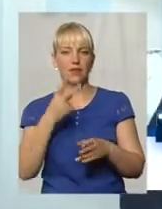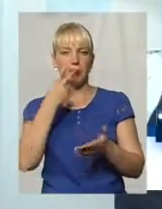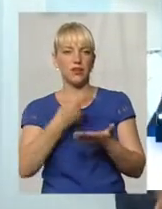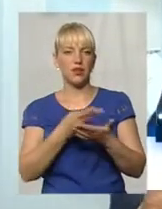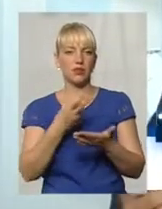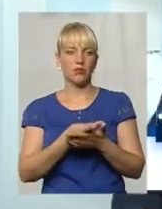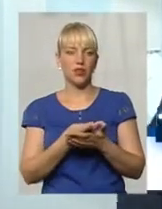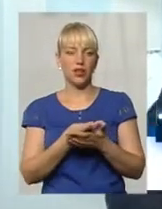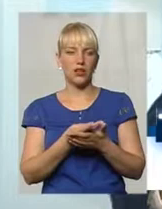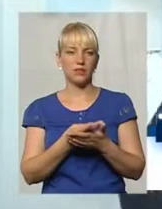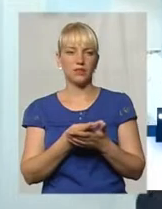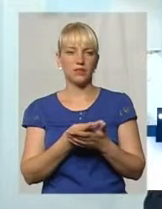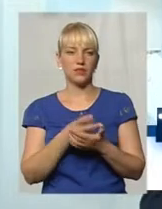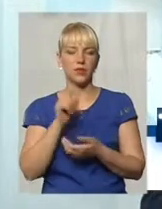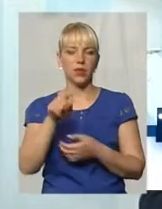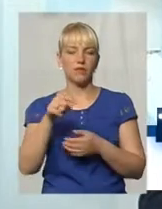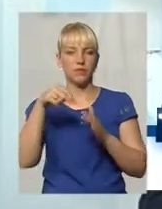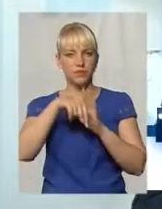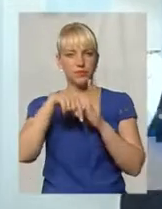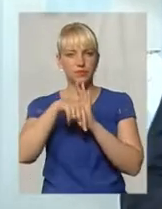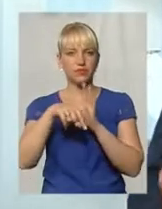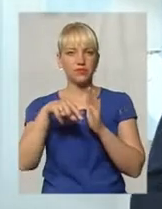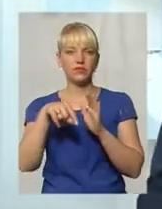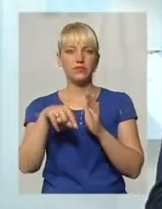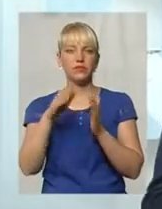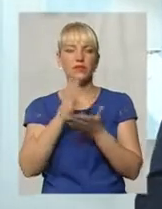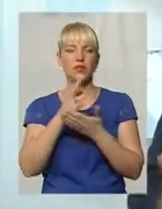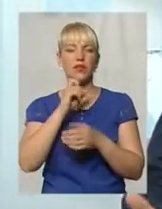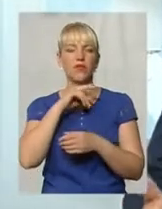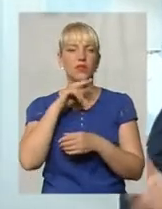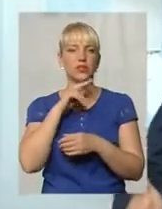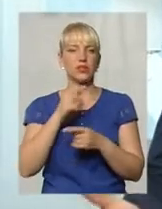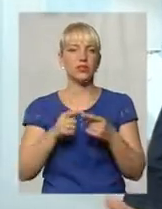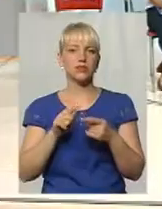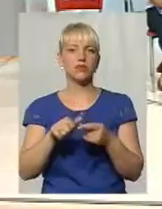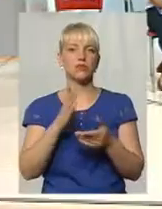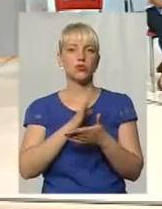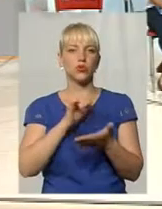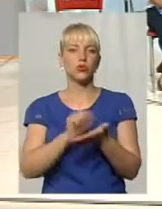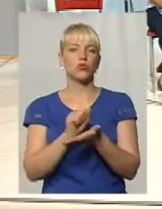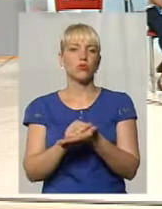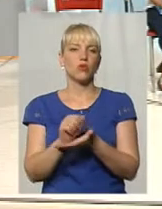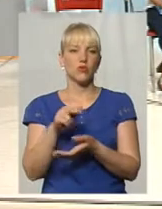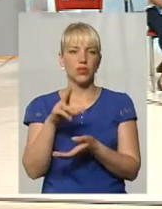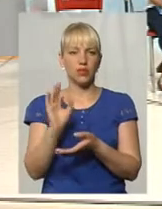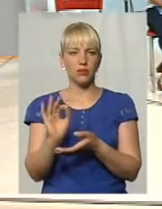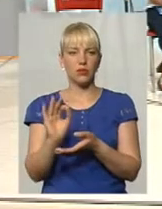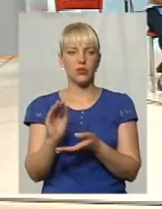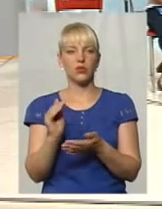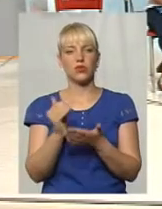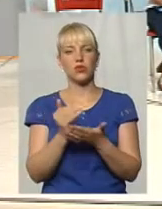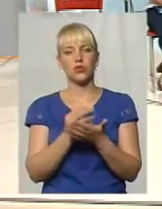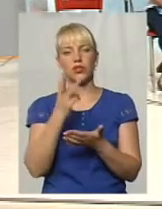Нереальний термін. там мається на увазі, було документування по статті